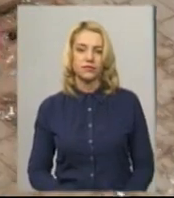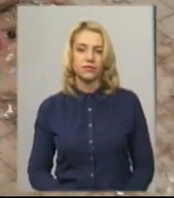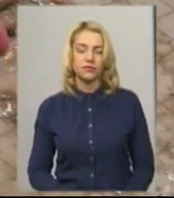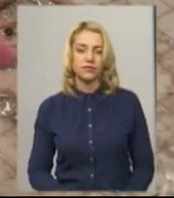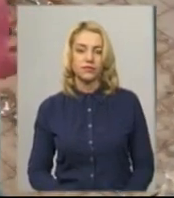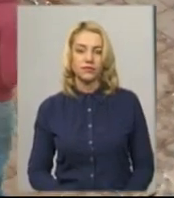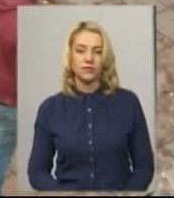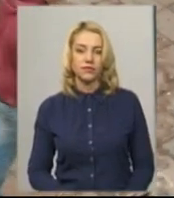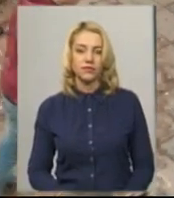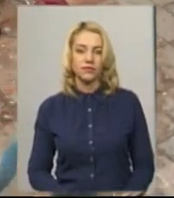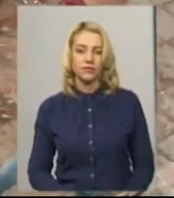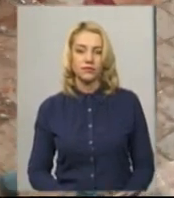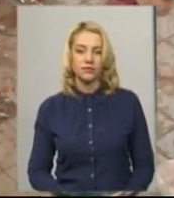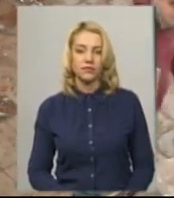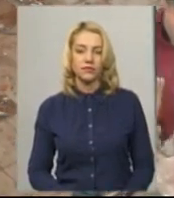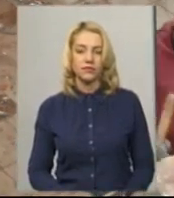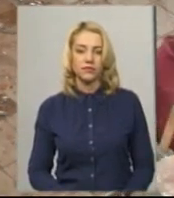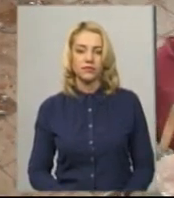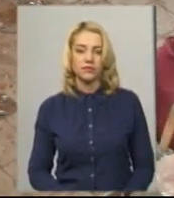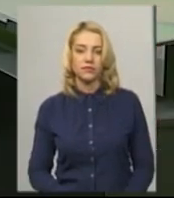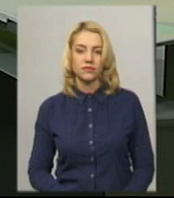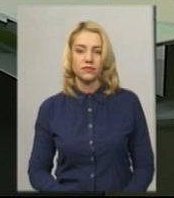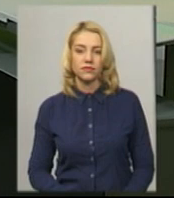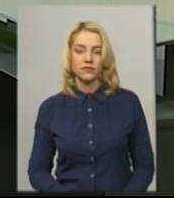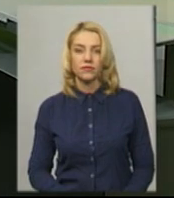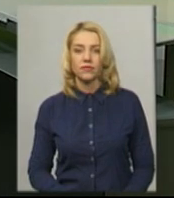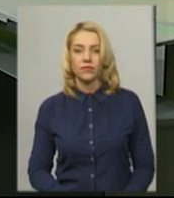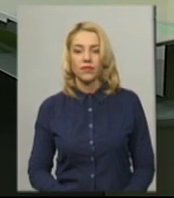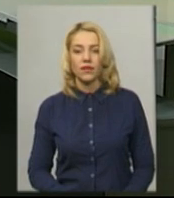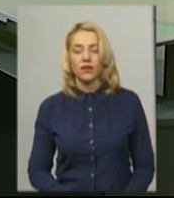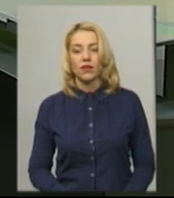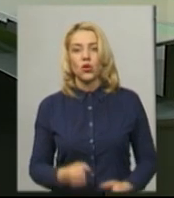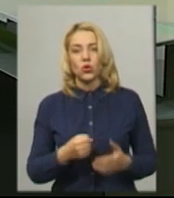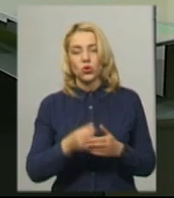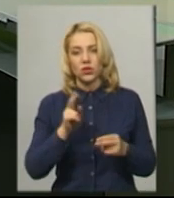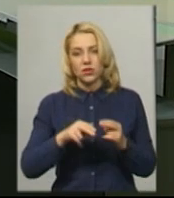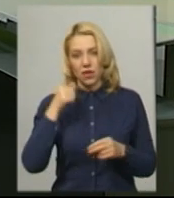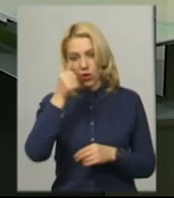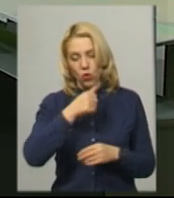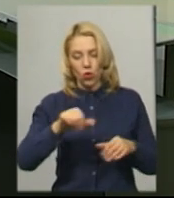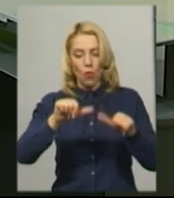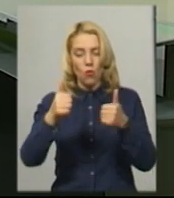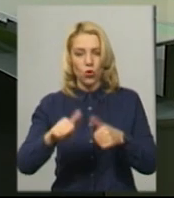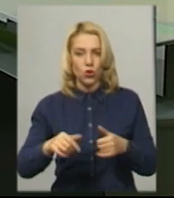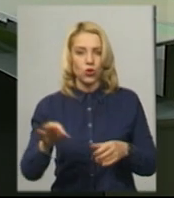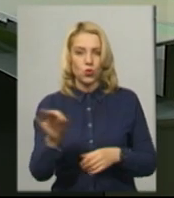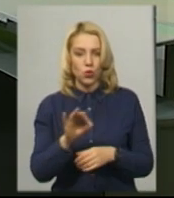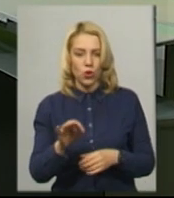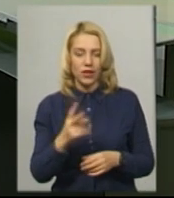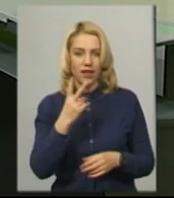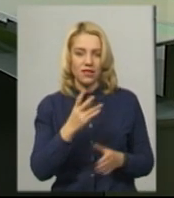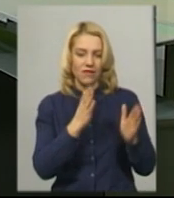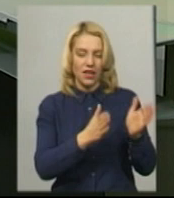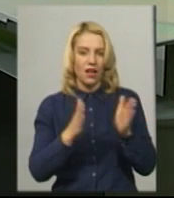Чорний. Новини на Суспільному. Хмельницький До кінця року модульний туалет на дві кабінки встановлять у